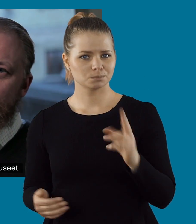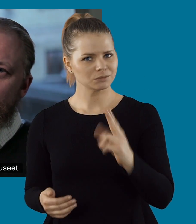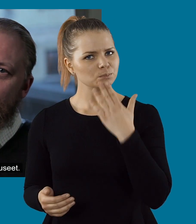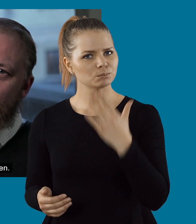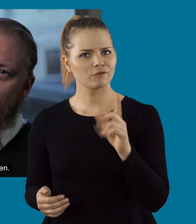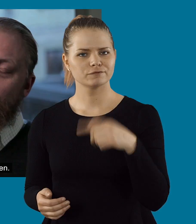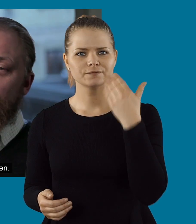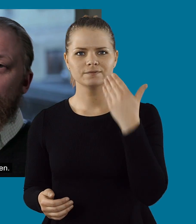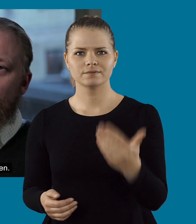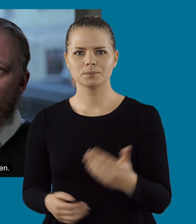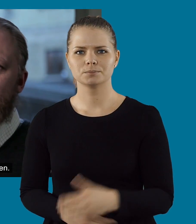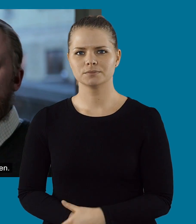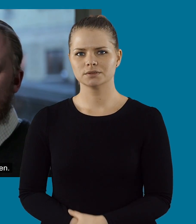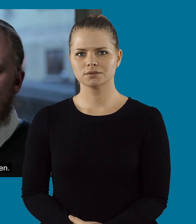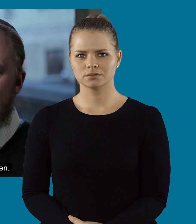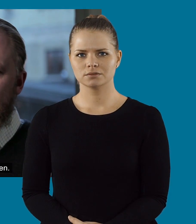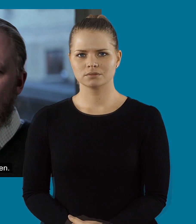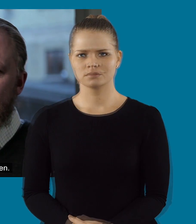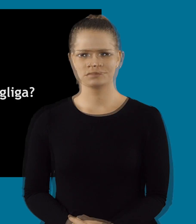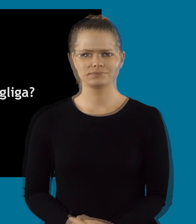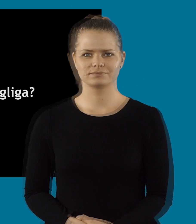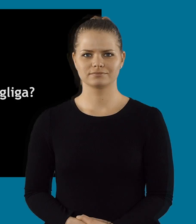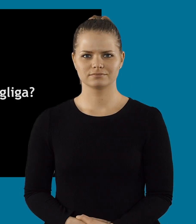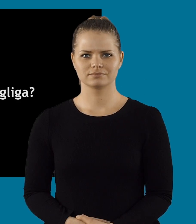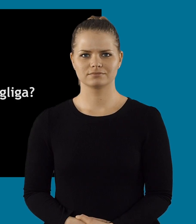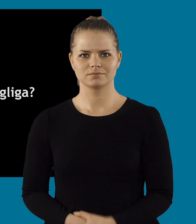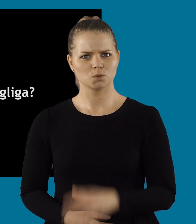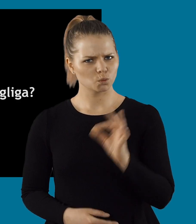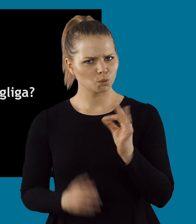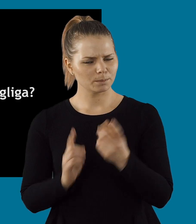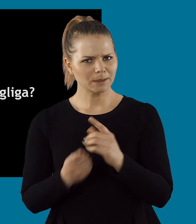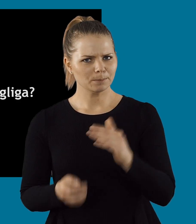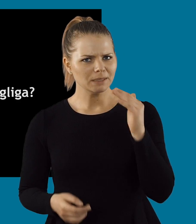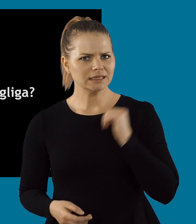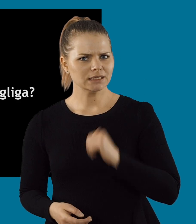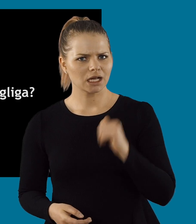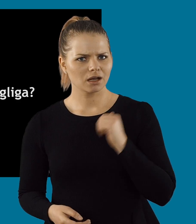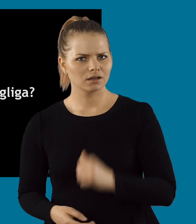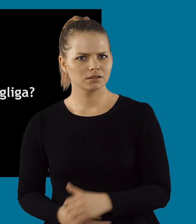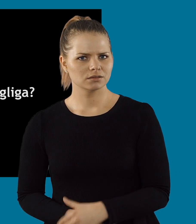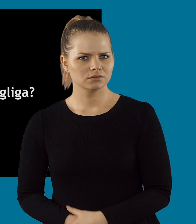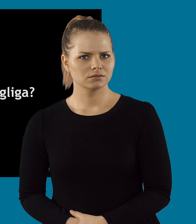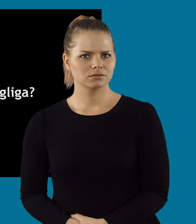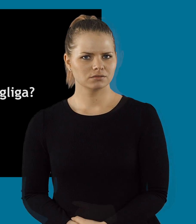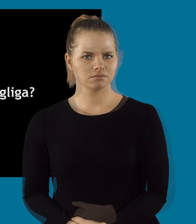museet. Och det är båda väldigt gott för framtiden. Hur blir vi mer tillgängliga?